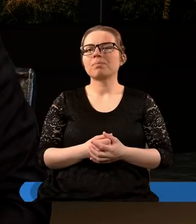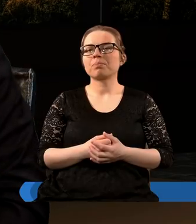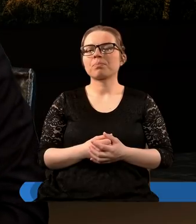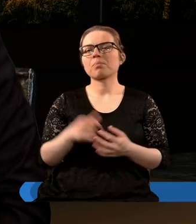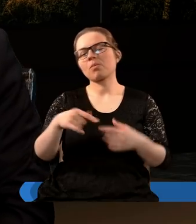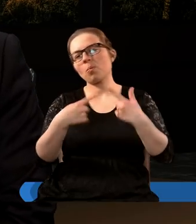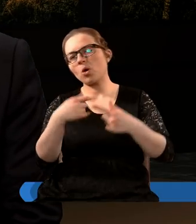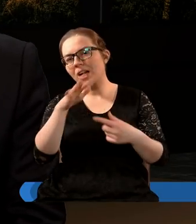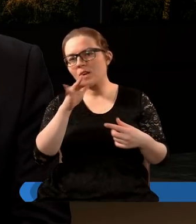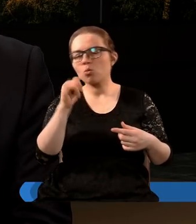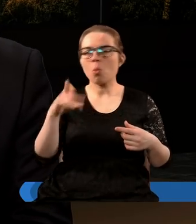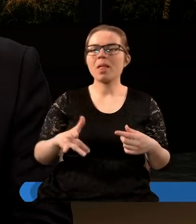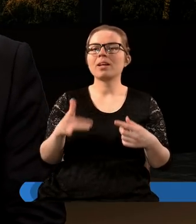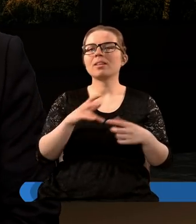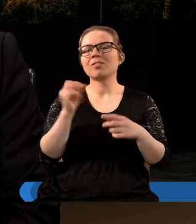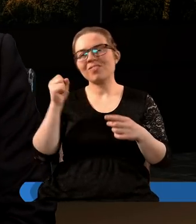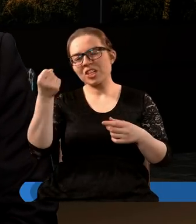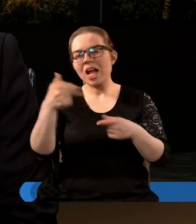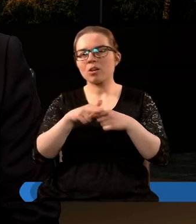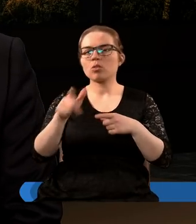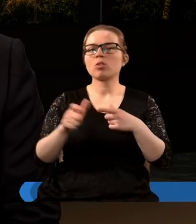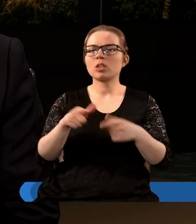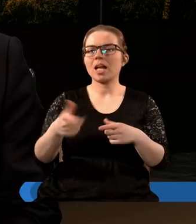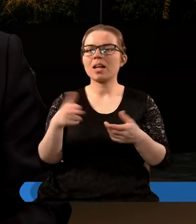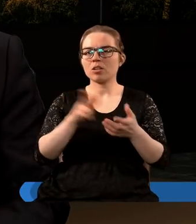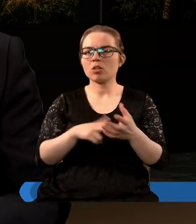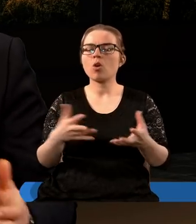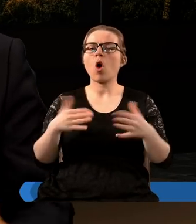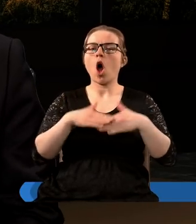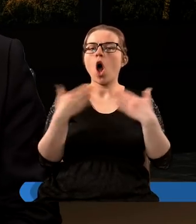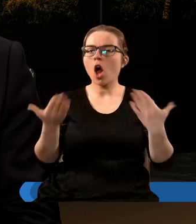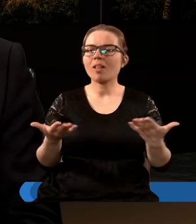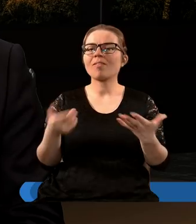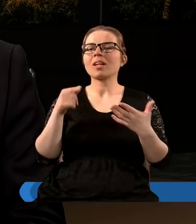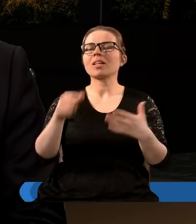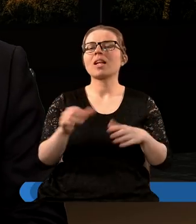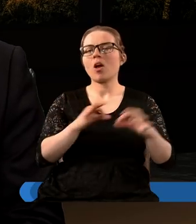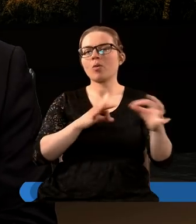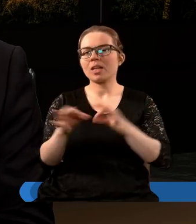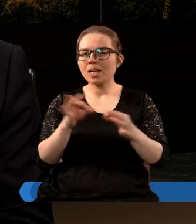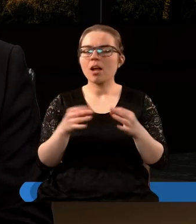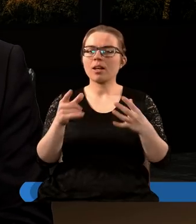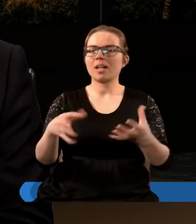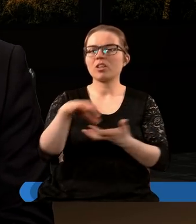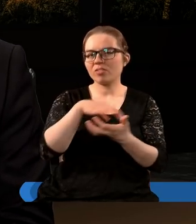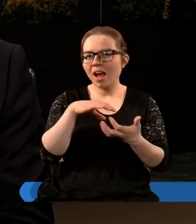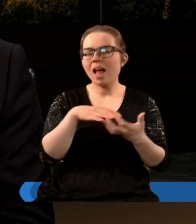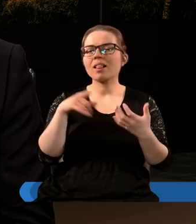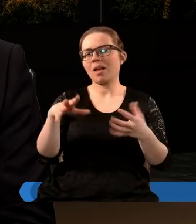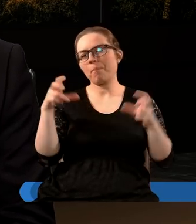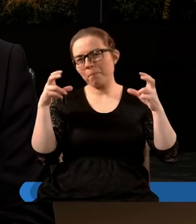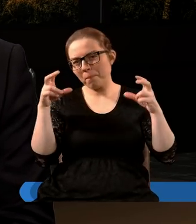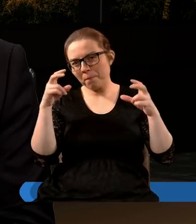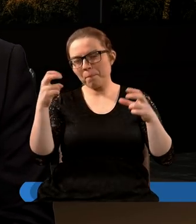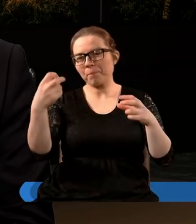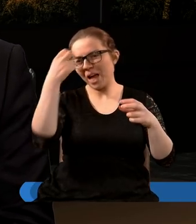lew z pokolenia Judy to jest ten który zwyciężył to jest ten który otwiera tą historię jakby świata zrywa się tym